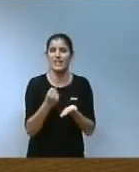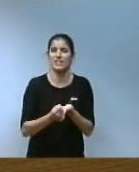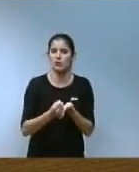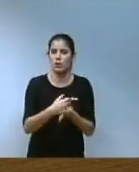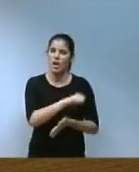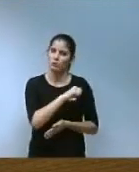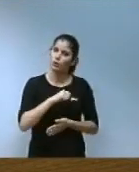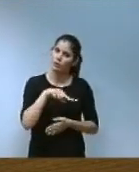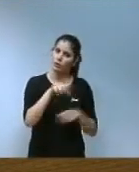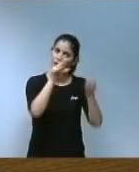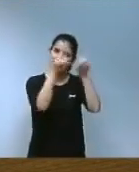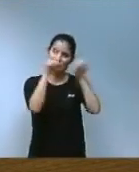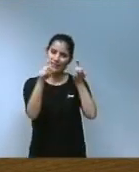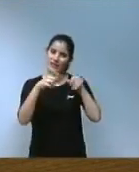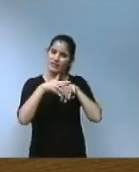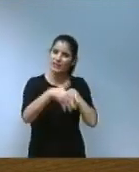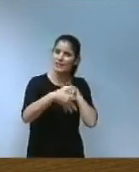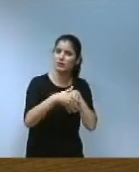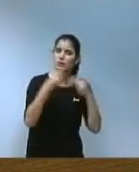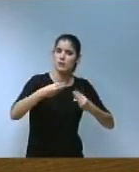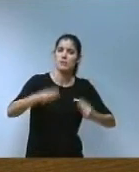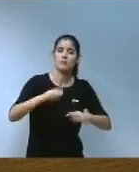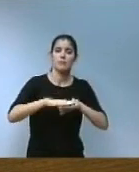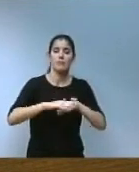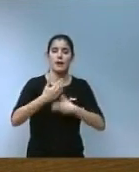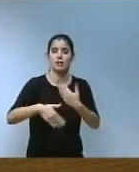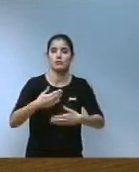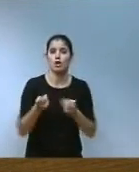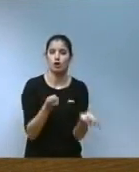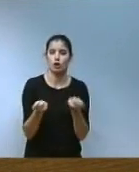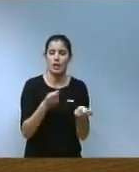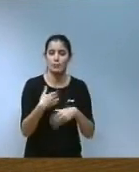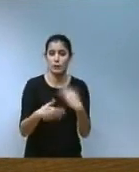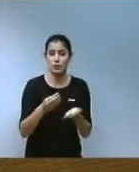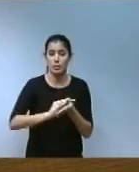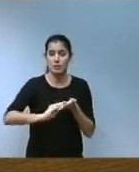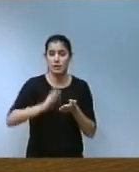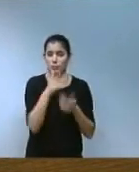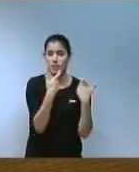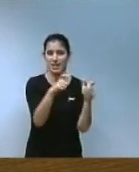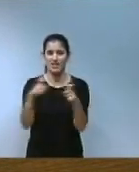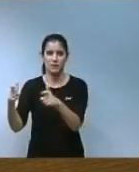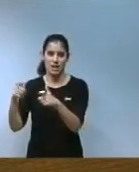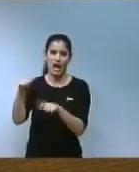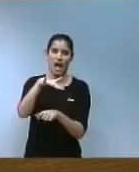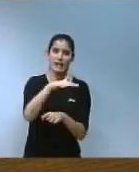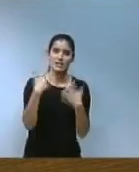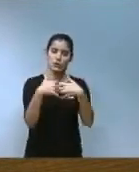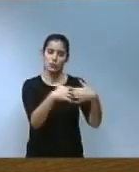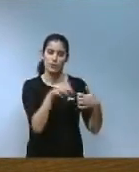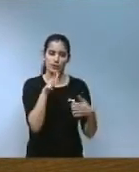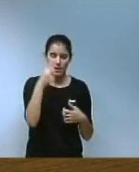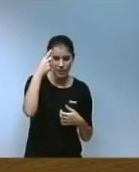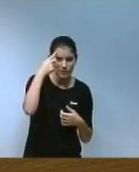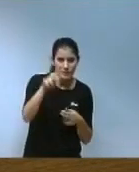'aquestes entitats, per a la regulació dels procediments administratius, per a la classificació de les àrees industrials i els enclavaments